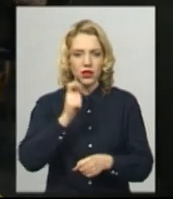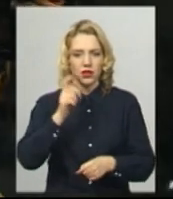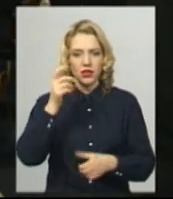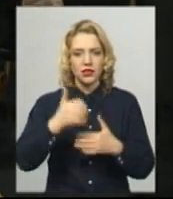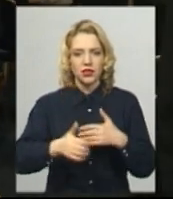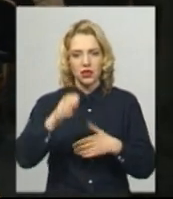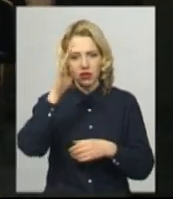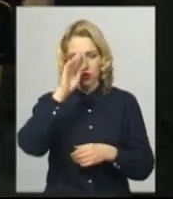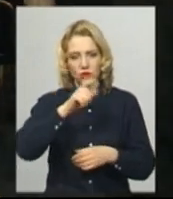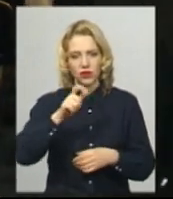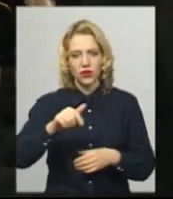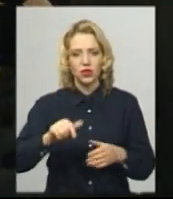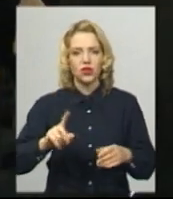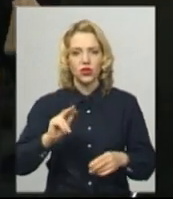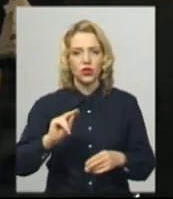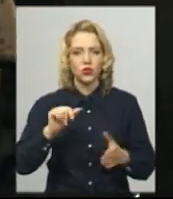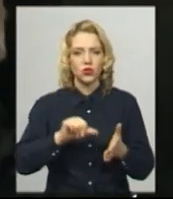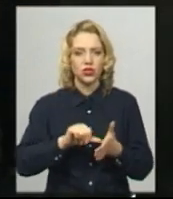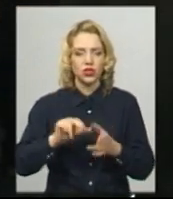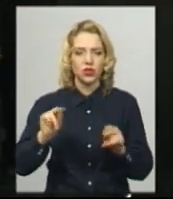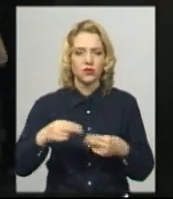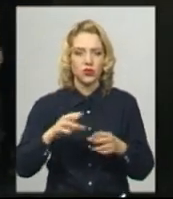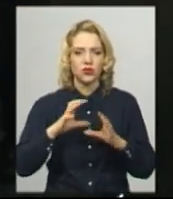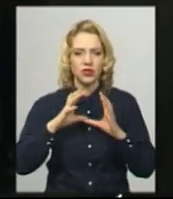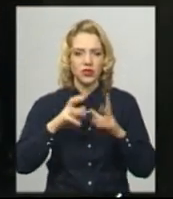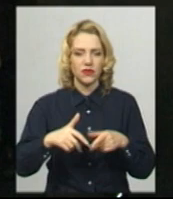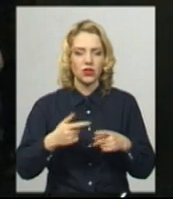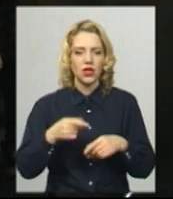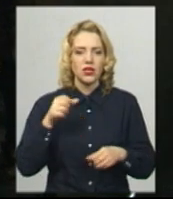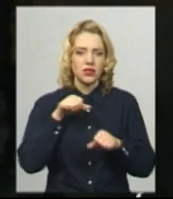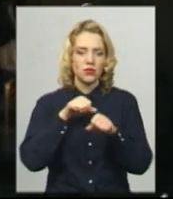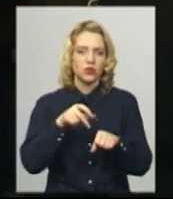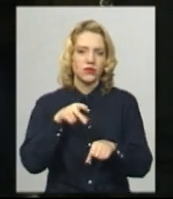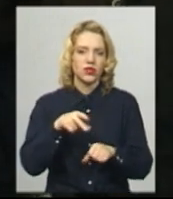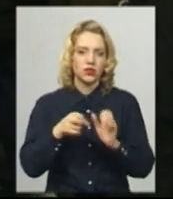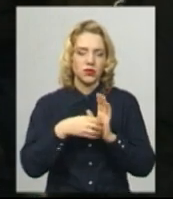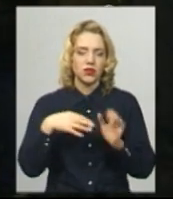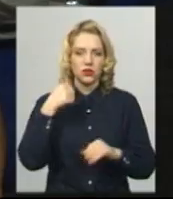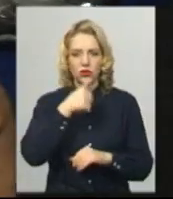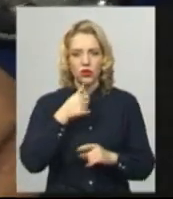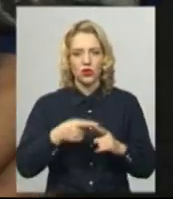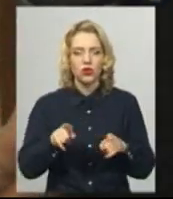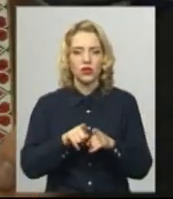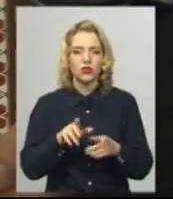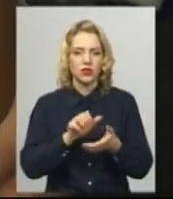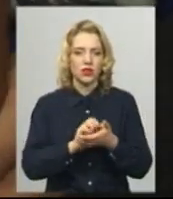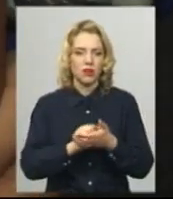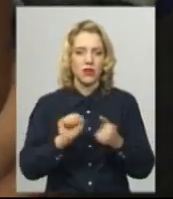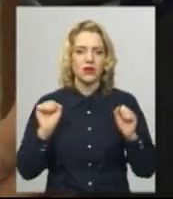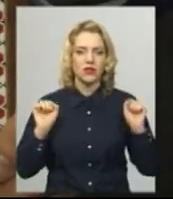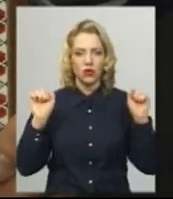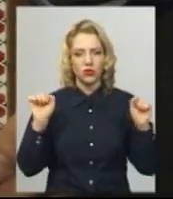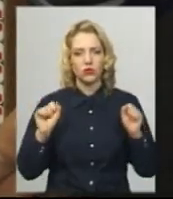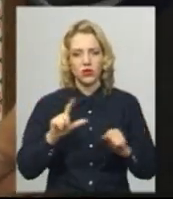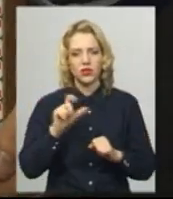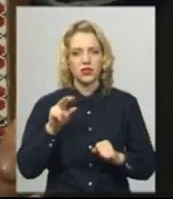і учасником Чемпіонату світу з боксу 2019 року. Крим тренувань з боксу усі будуть займатися в тренажерному залі, аби відновити